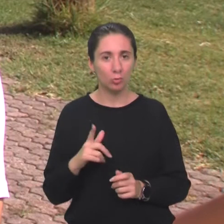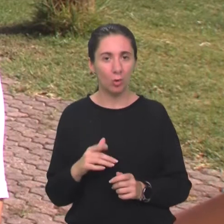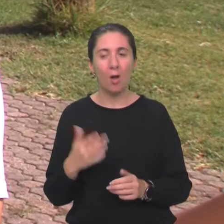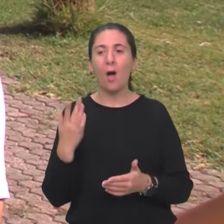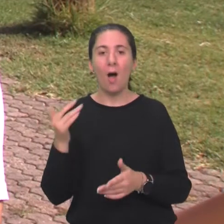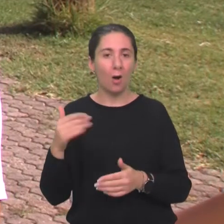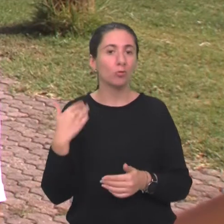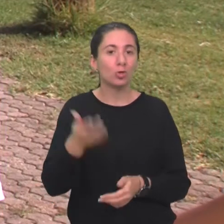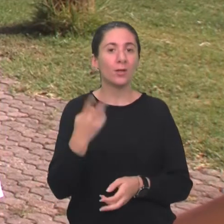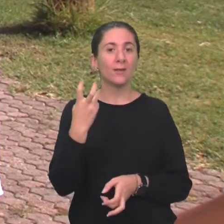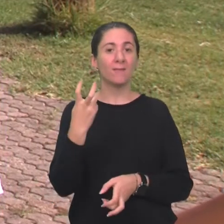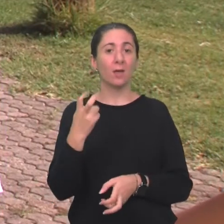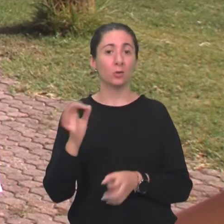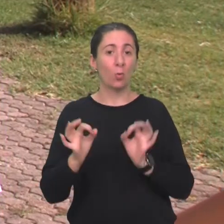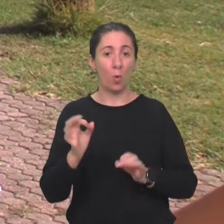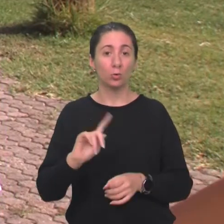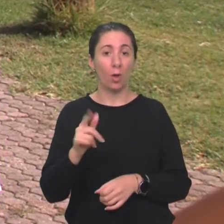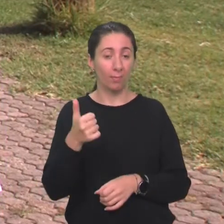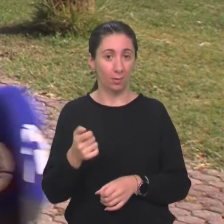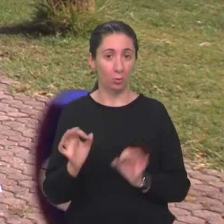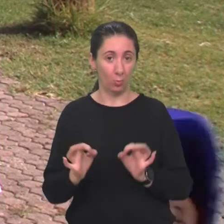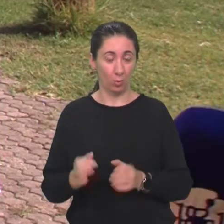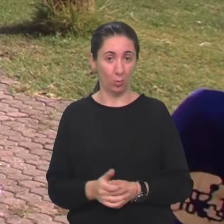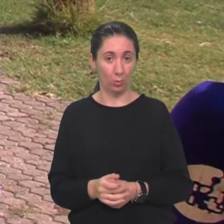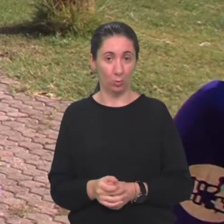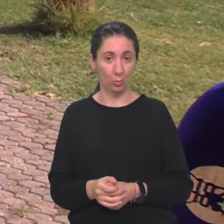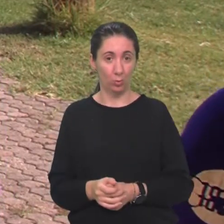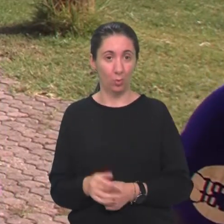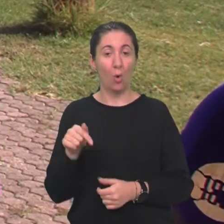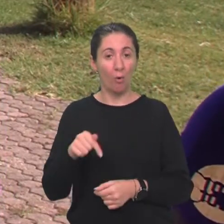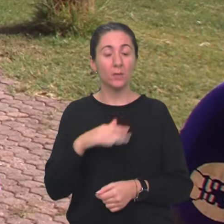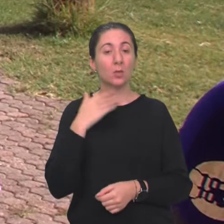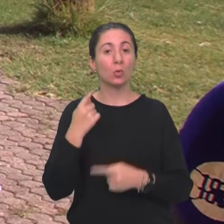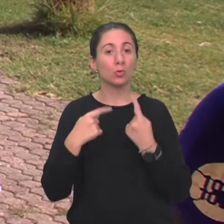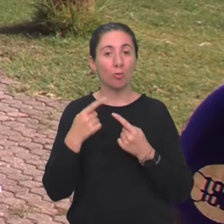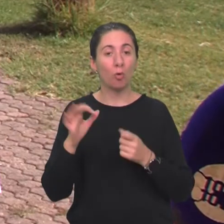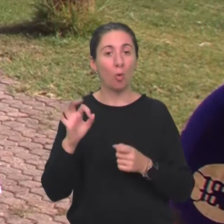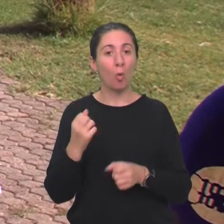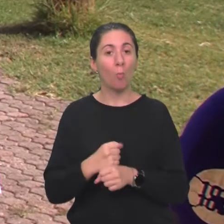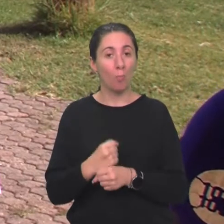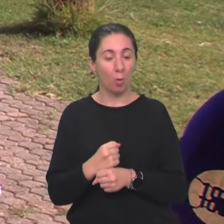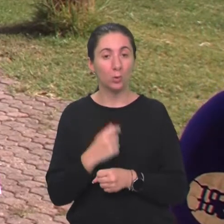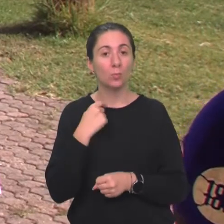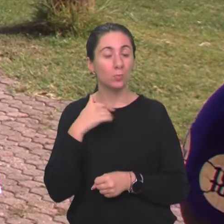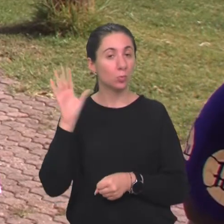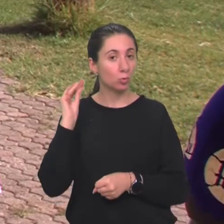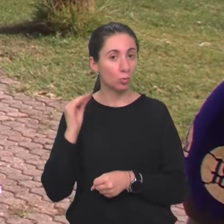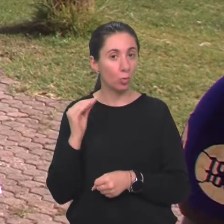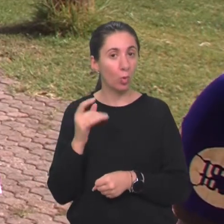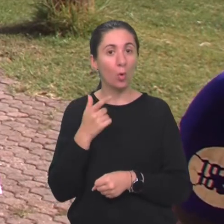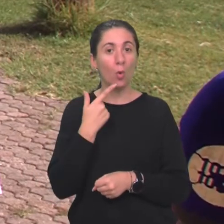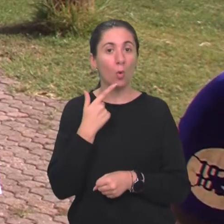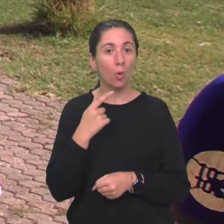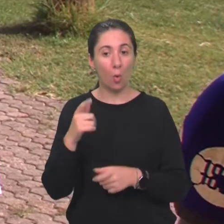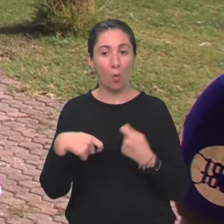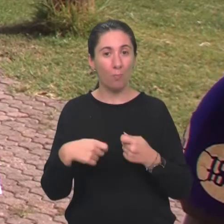vjerujte mi, uvijek će dati 200%, a ne 100%. Pa evo, ovdje se dosta toga govorilo i o poslu, čuli smo koliko